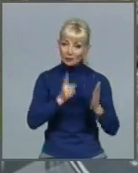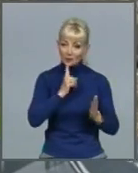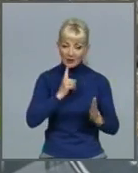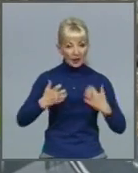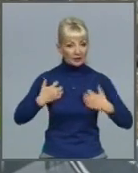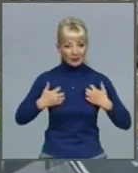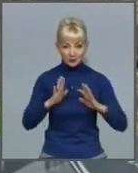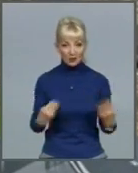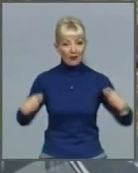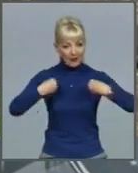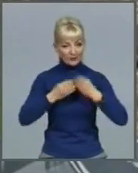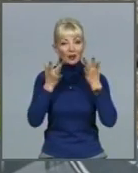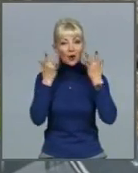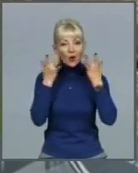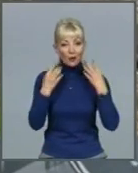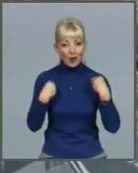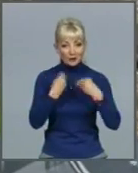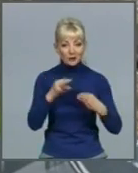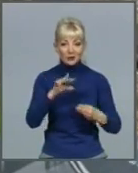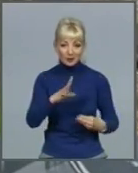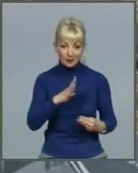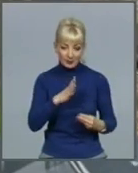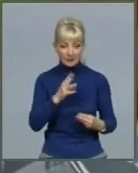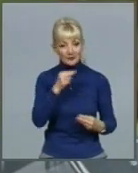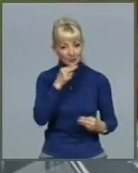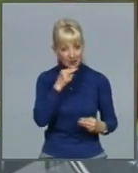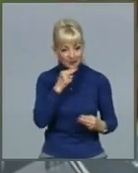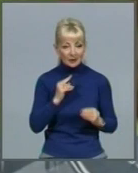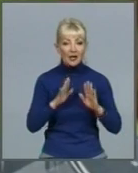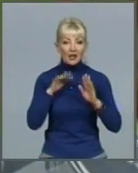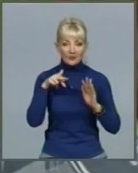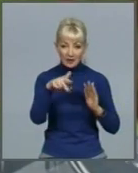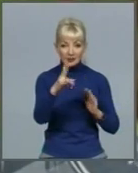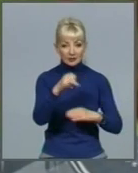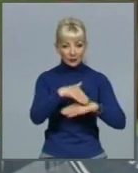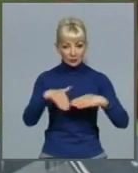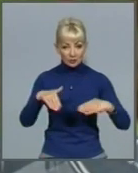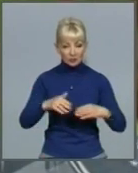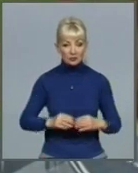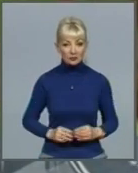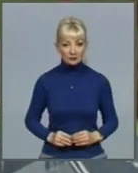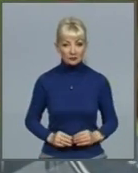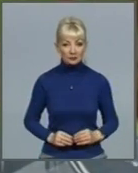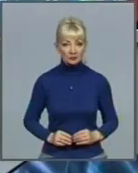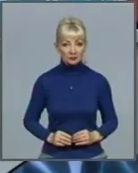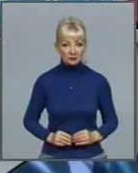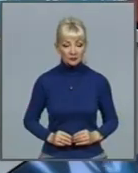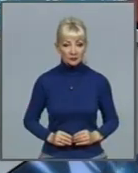легкі речі та бути обачливими, виходячи на вулицю. Марія Соловйова, Євген Клочко, Харківське ізвістя.